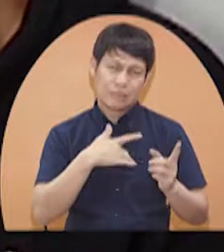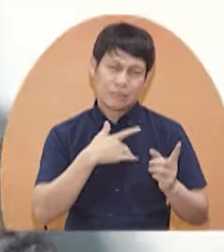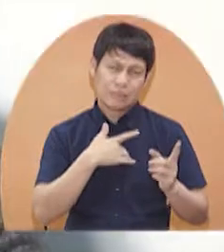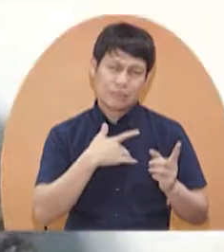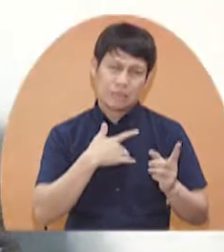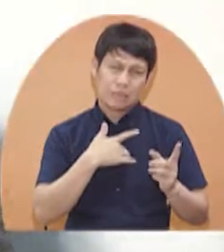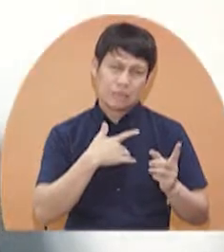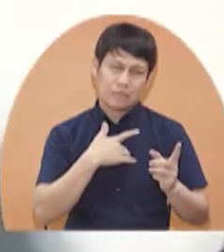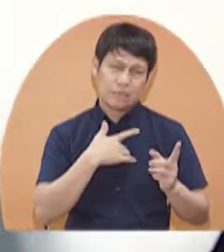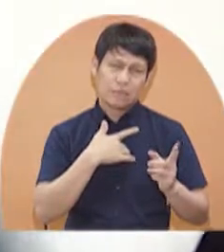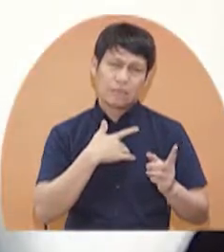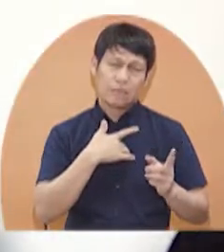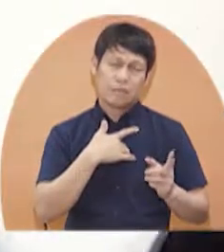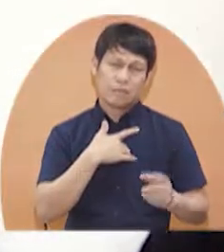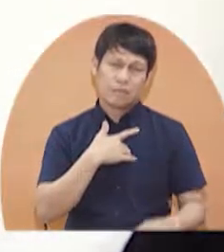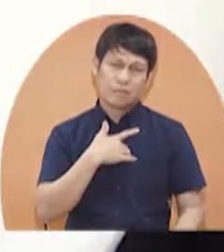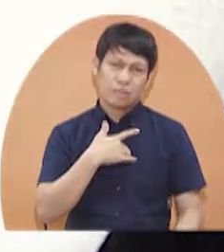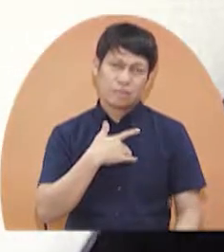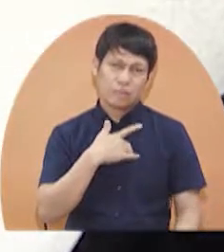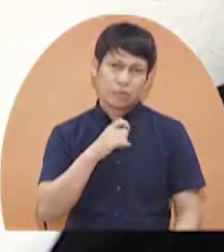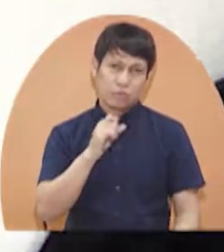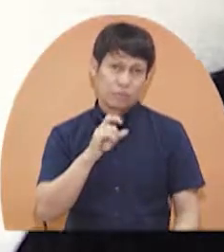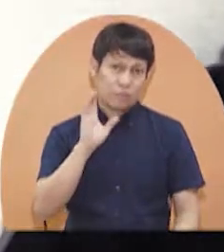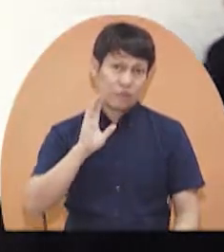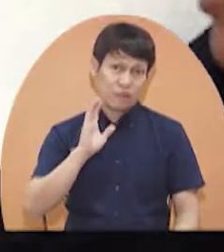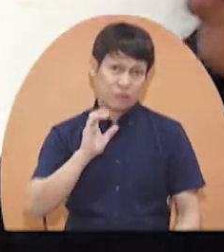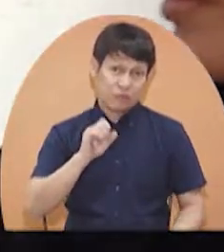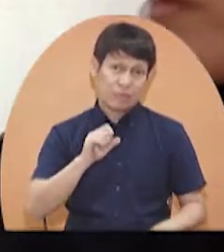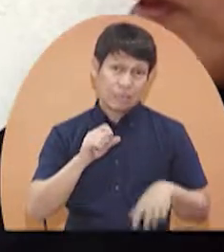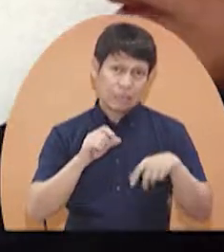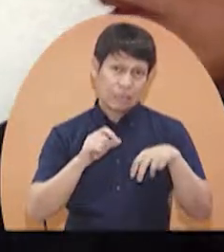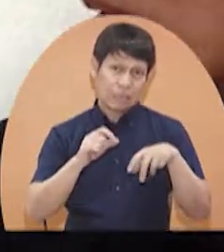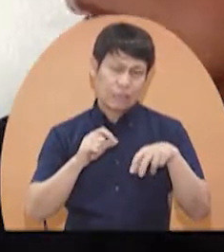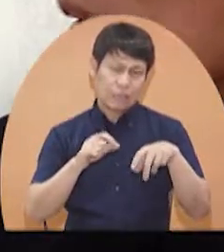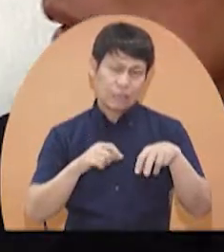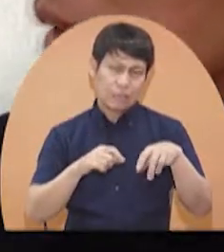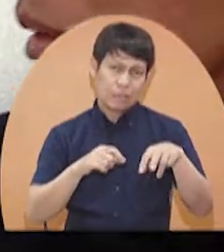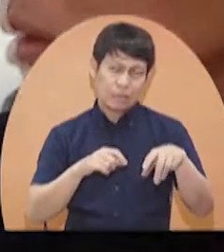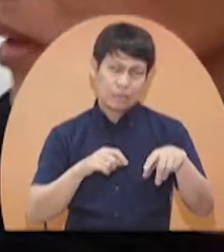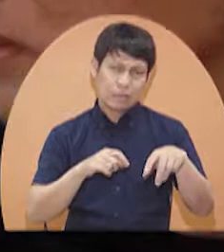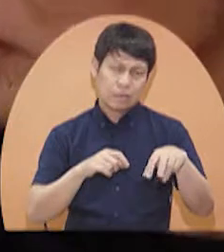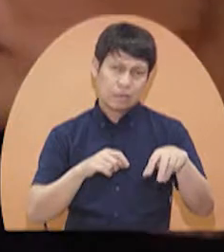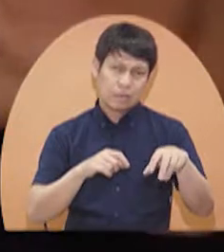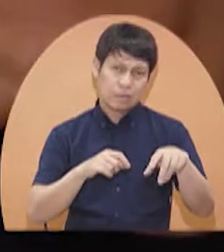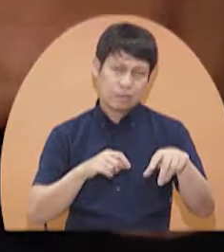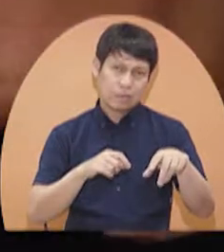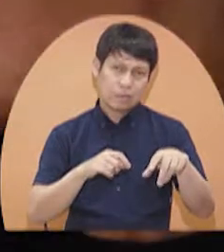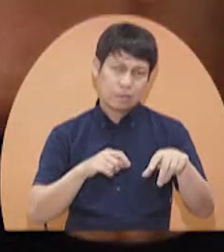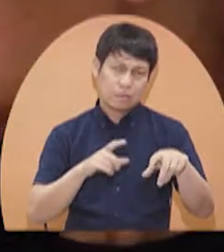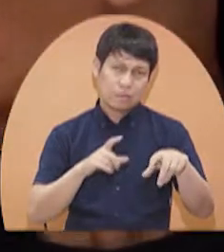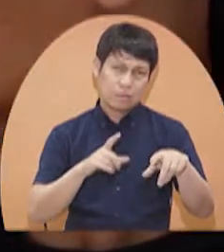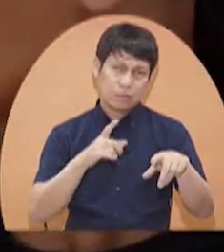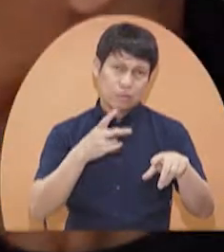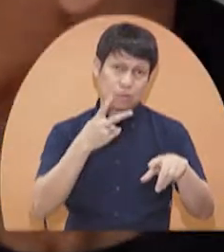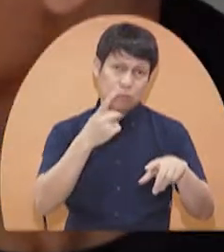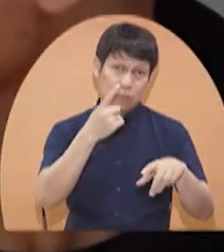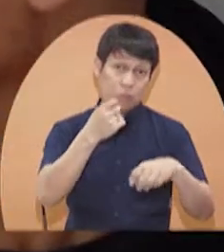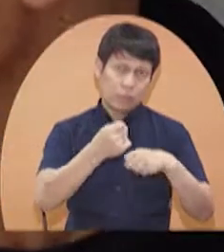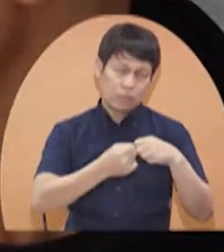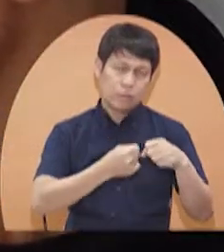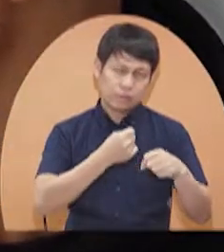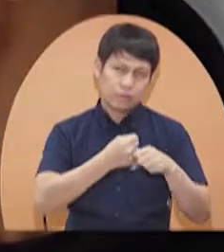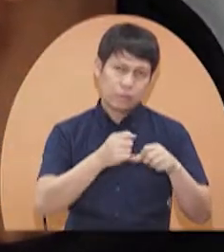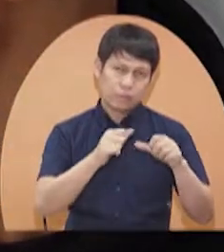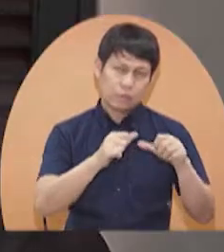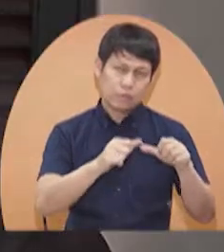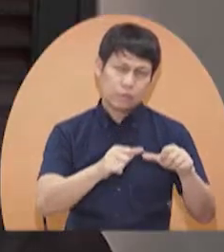Noong una ho yun, medyo na ilalakad ko pa siya ng ayos eh. Hanggang sa dito mag-alangan na isang